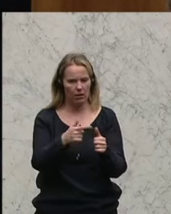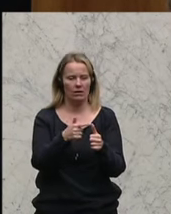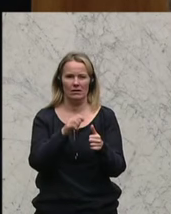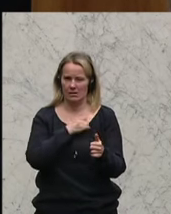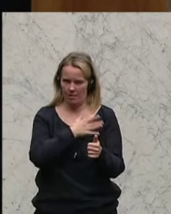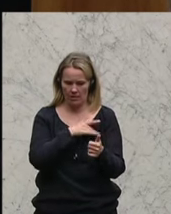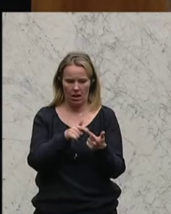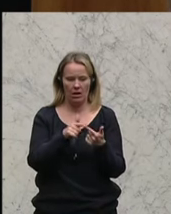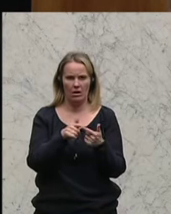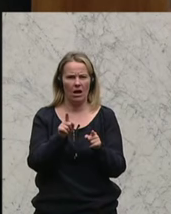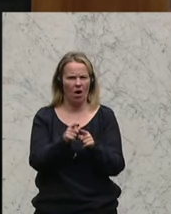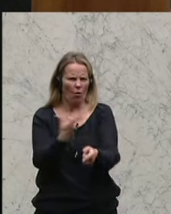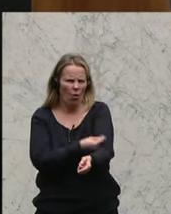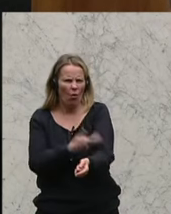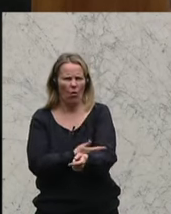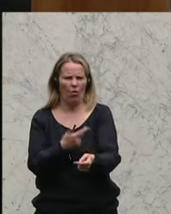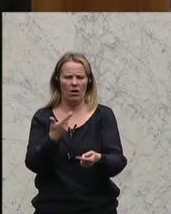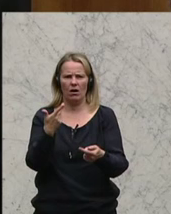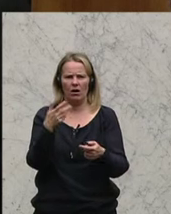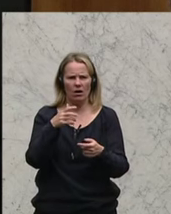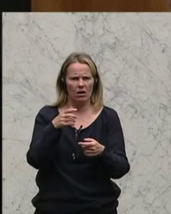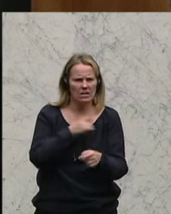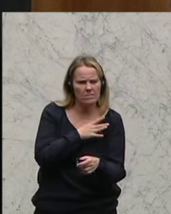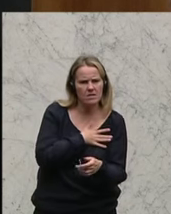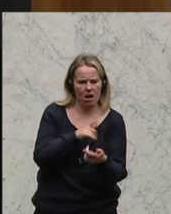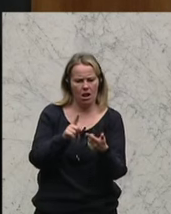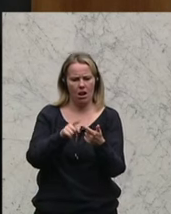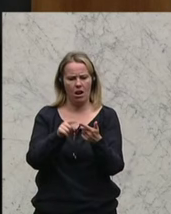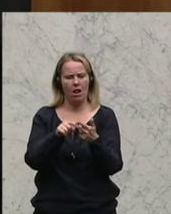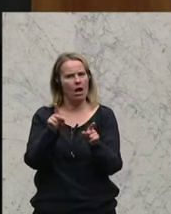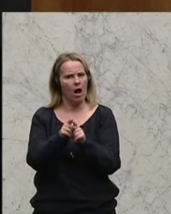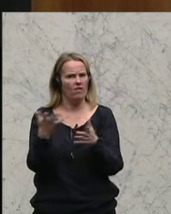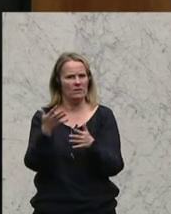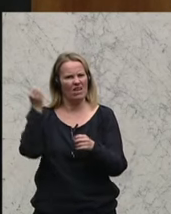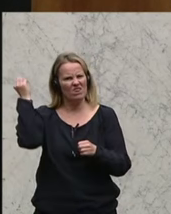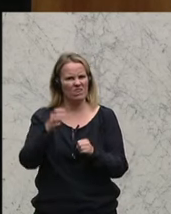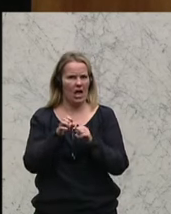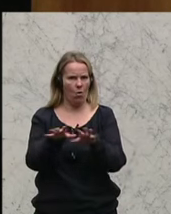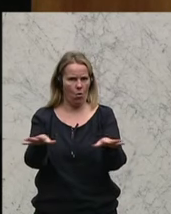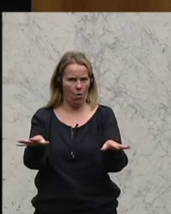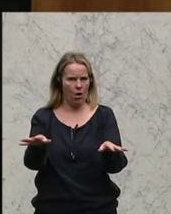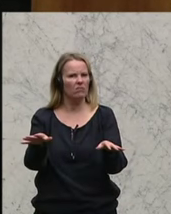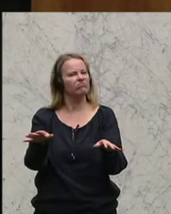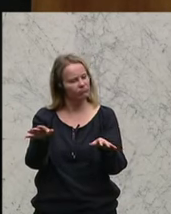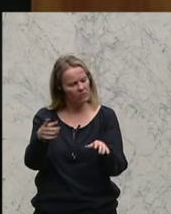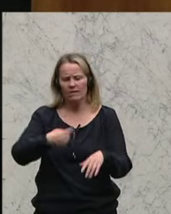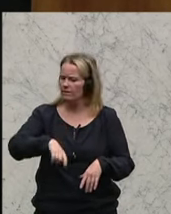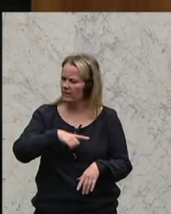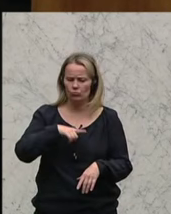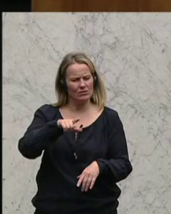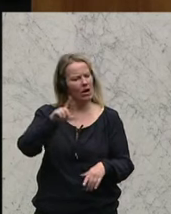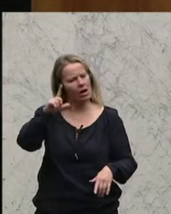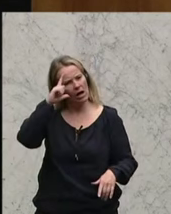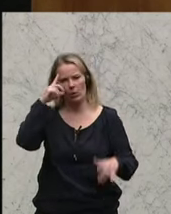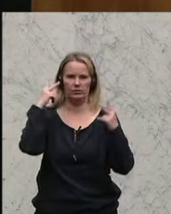der Bekämpfung der Rauschgiftkriminalität und vor allem auch der Bekämpfung des Terrors. Das ist für uns die oberste